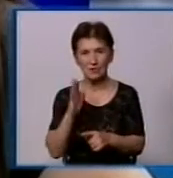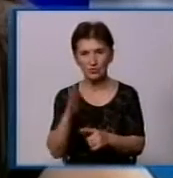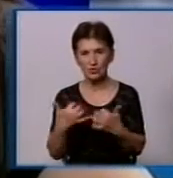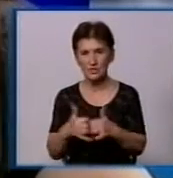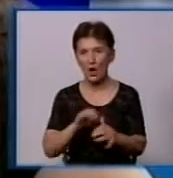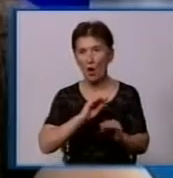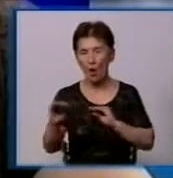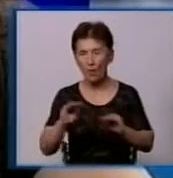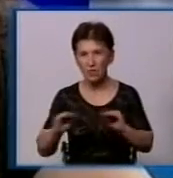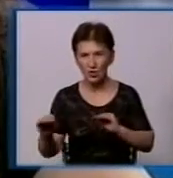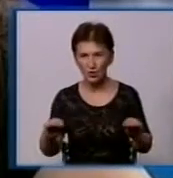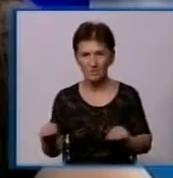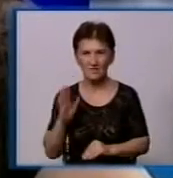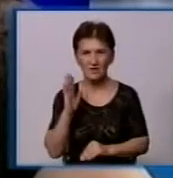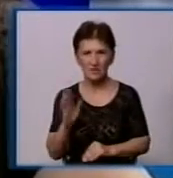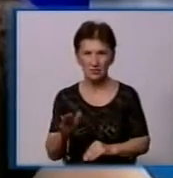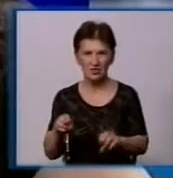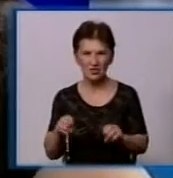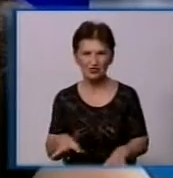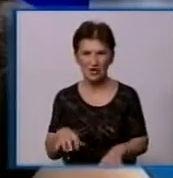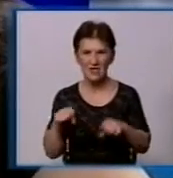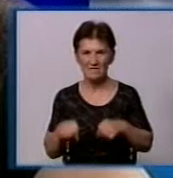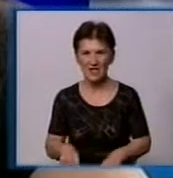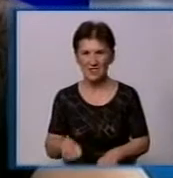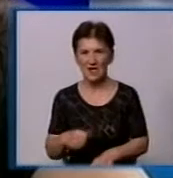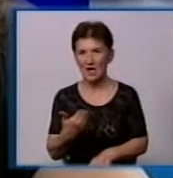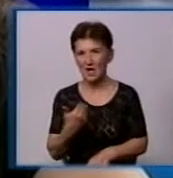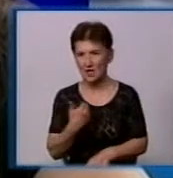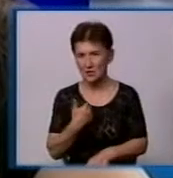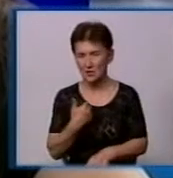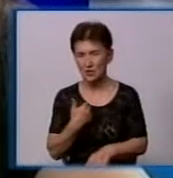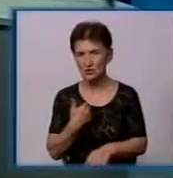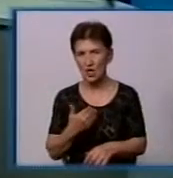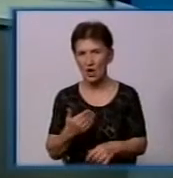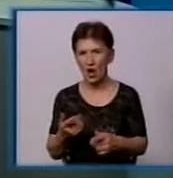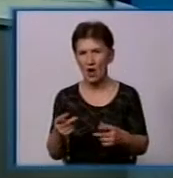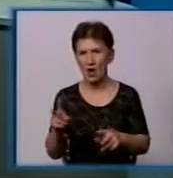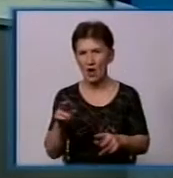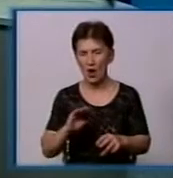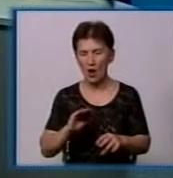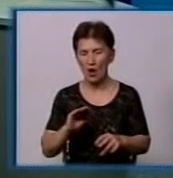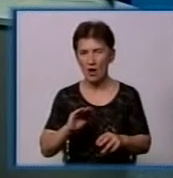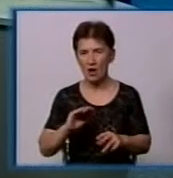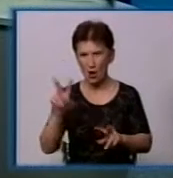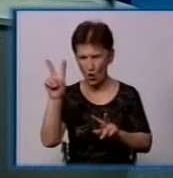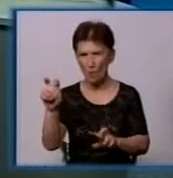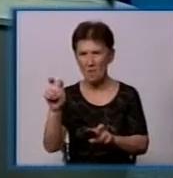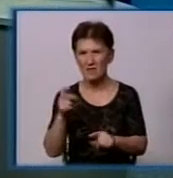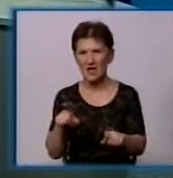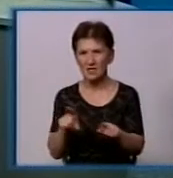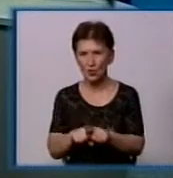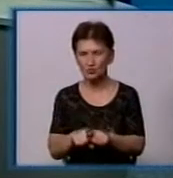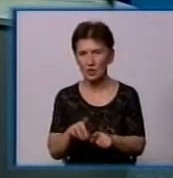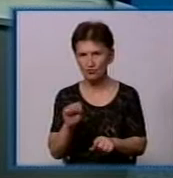буде принято волево какое-то решення власть, нас, як компанії, передоставляючі услуги, нас також об'яжуть. нас теж можна